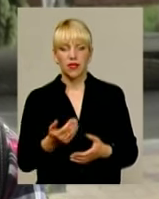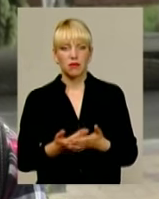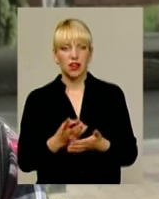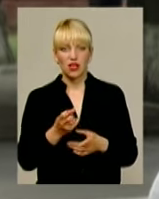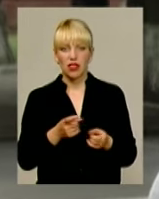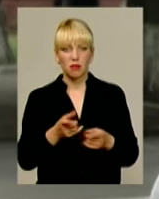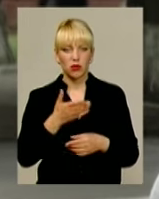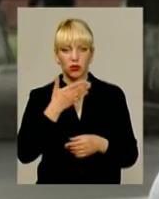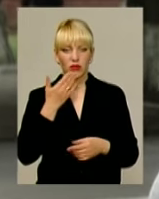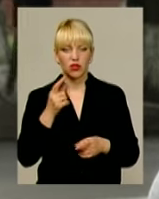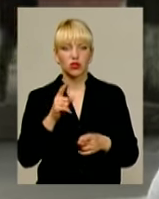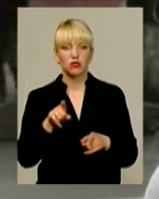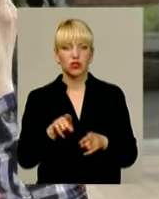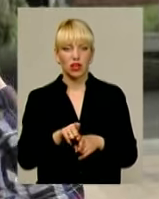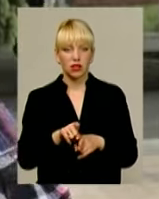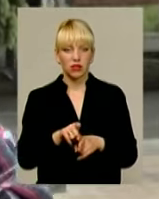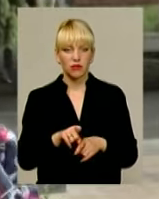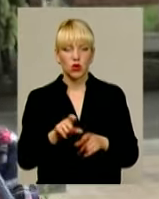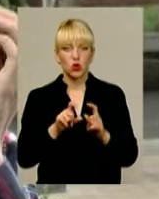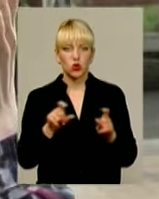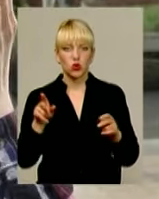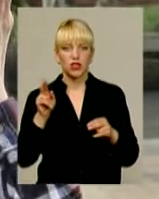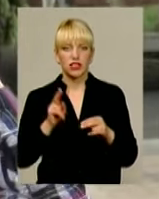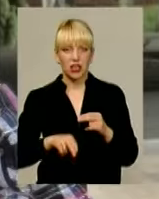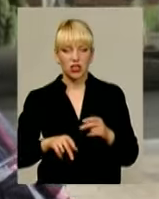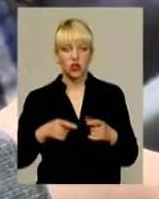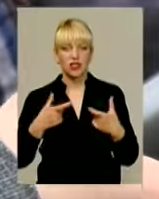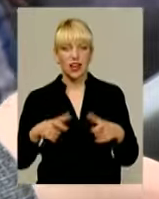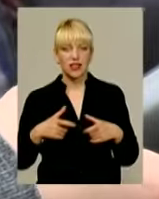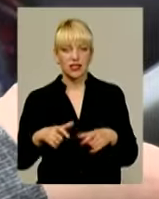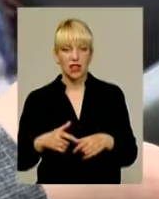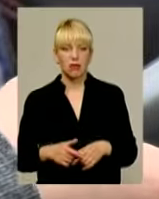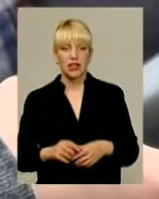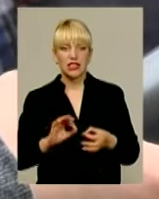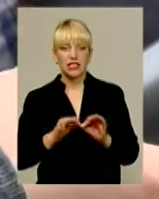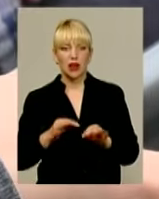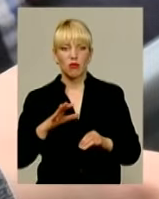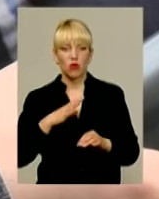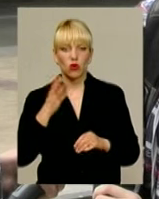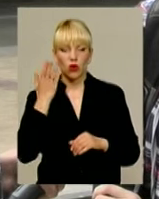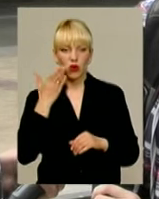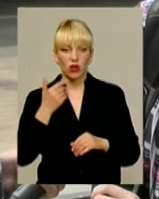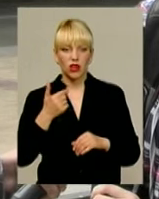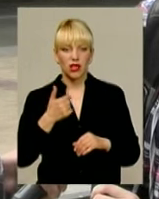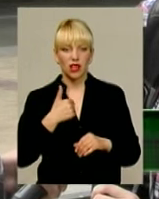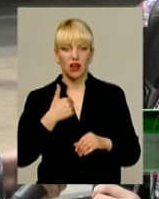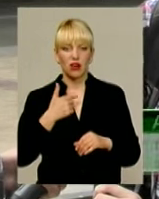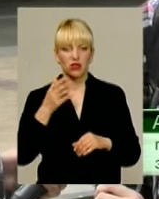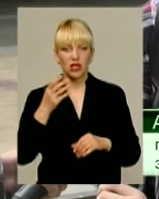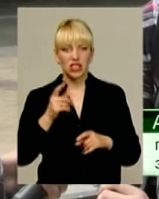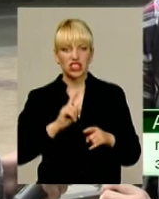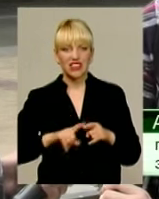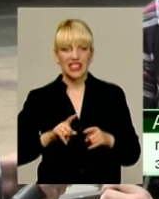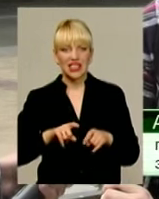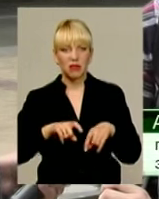підготовлена було. А чому так? В школу закінчуються екзамени. Складніше було, коли я вислюювала швидкий біг, тому що я